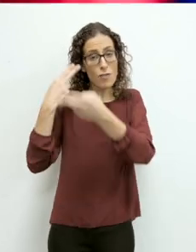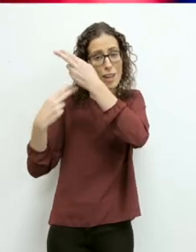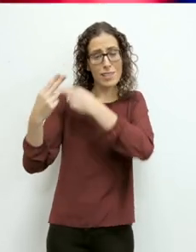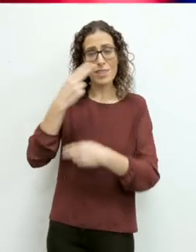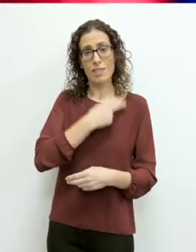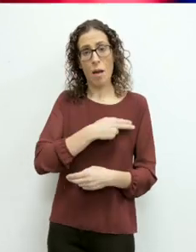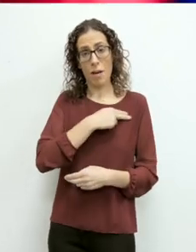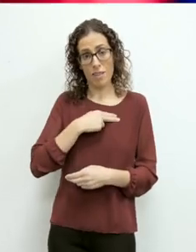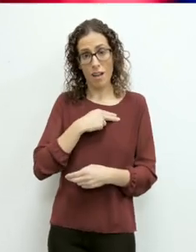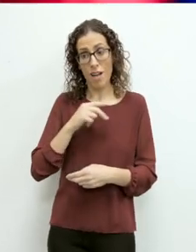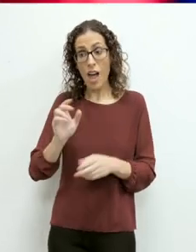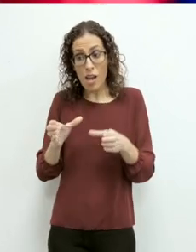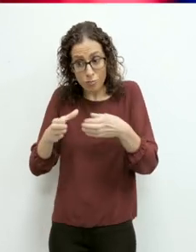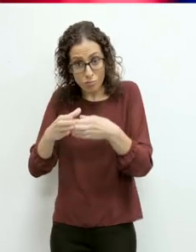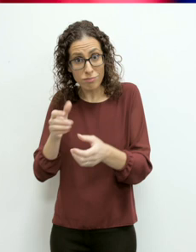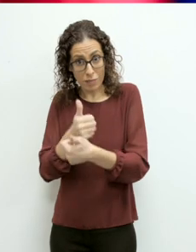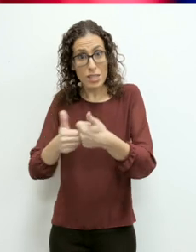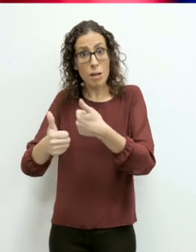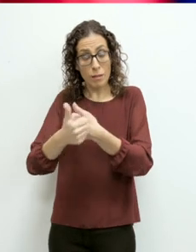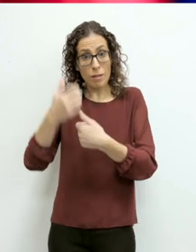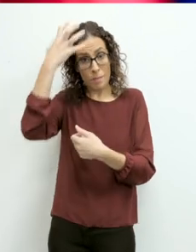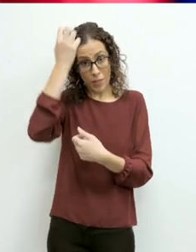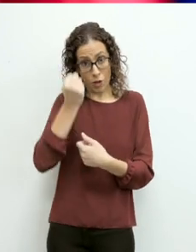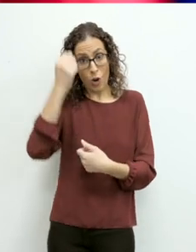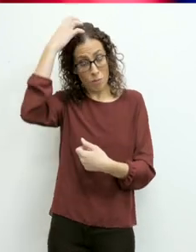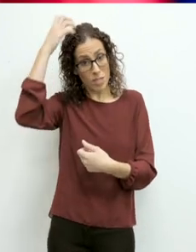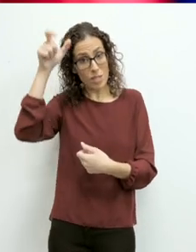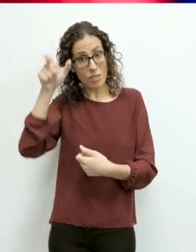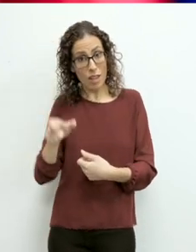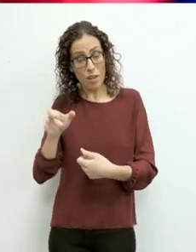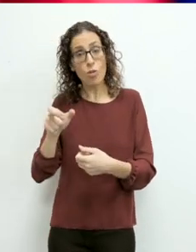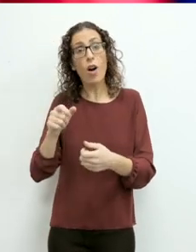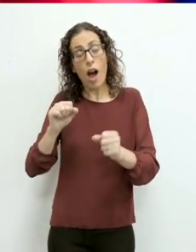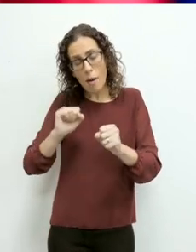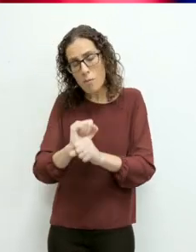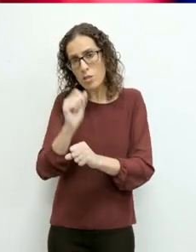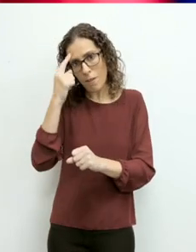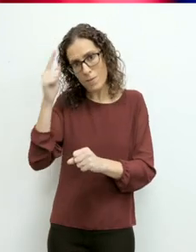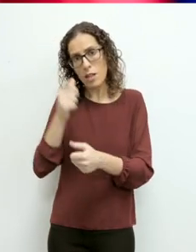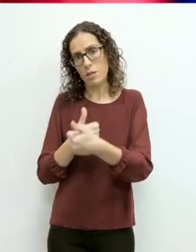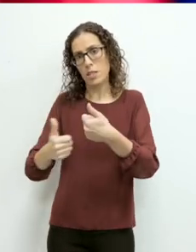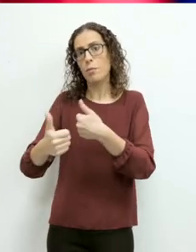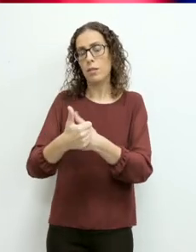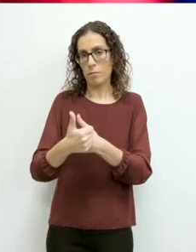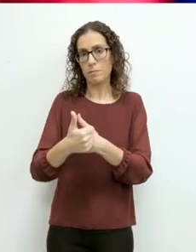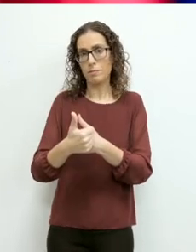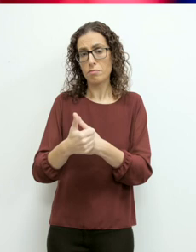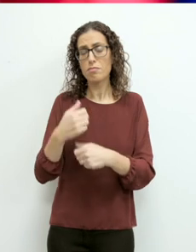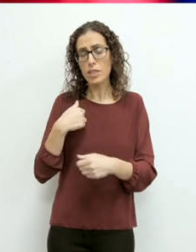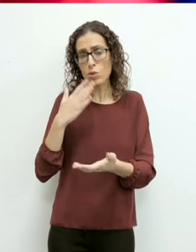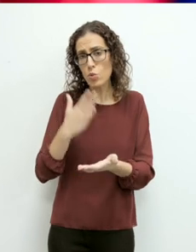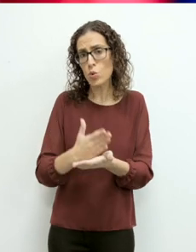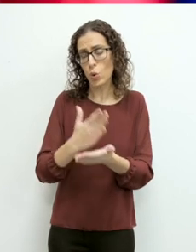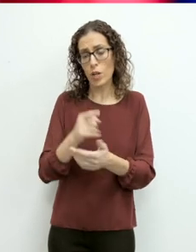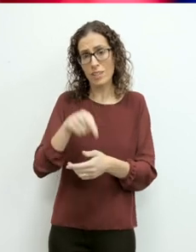il-settur ta-dizabilita i kollu ministeru interament id-dedikata liħ. Konvint li din id